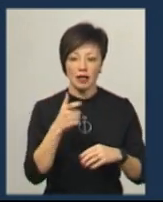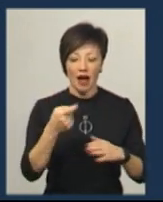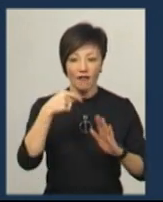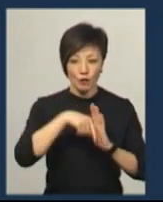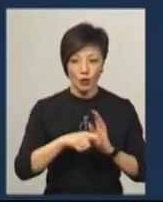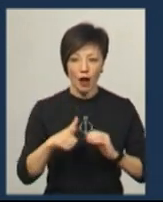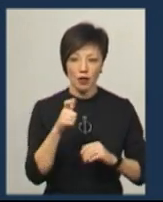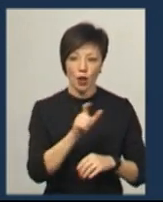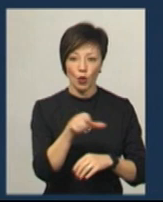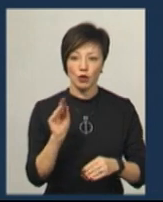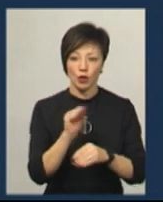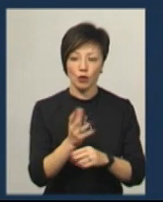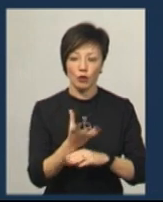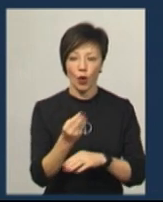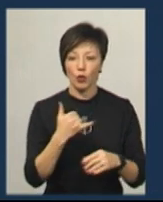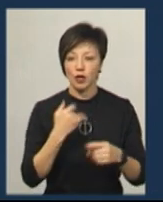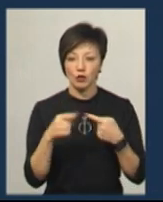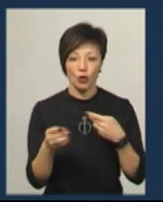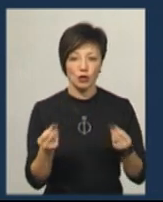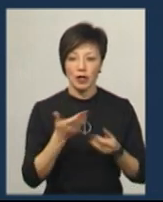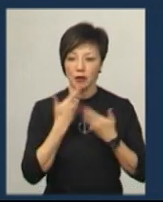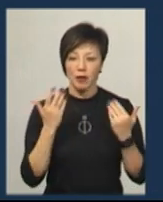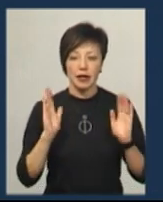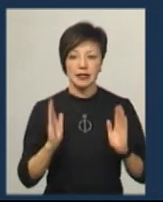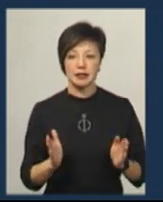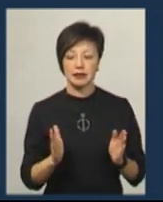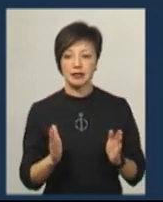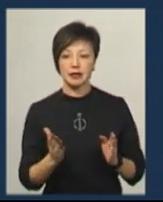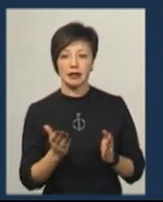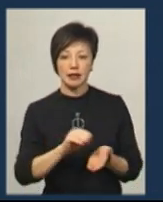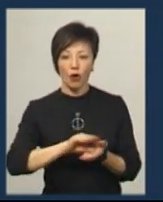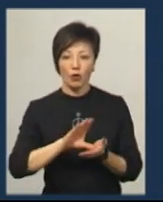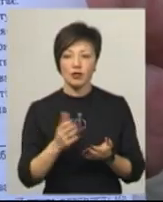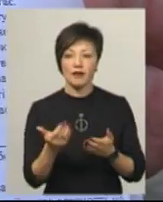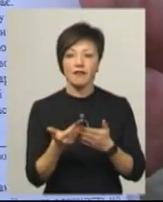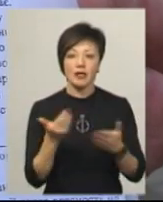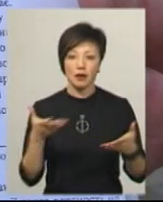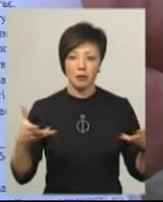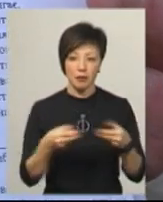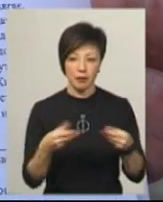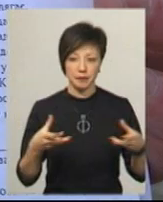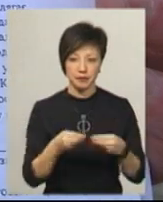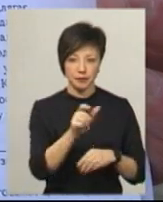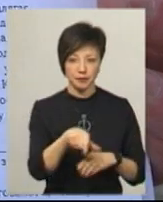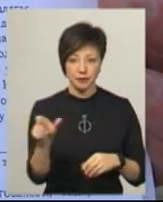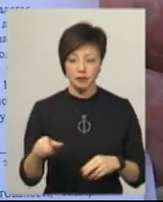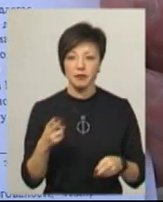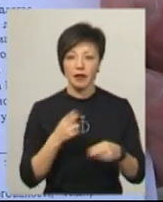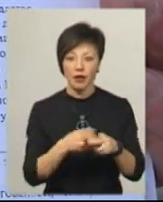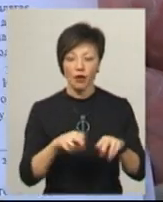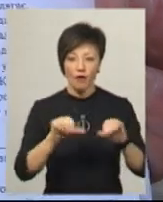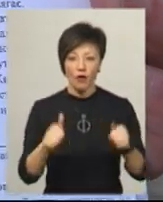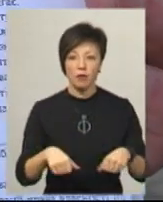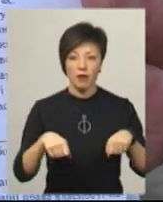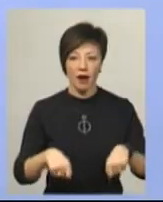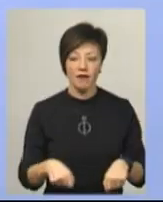гроші і ми робимо. У других грошей немає, як тільки надходження від долювиків. Перешкоджання в оформленні права власності